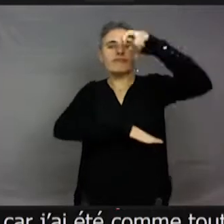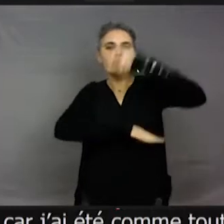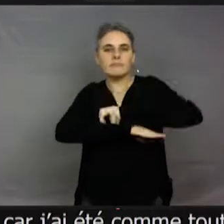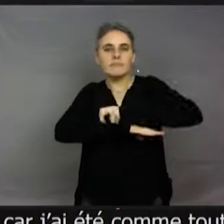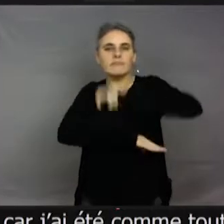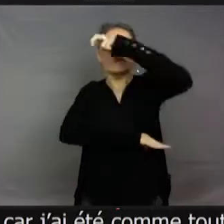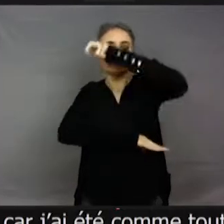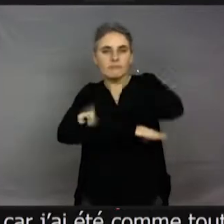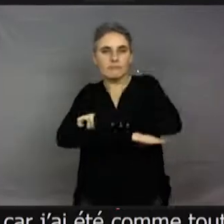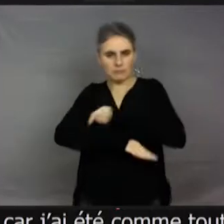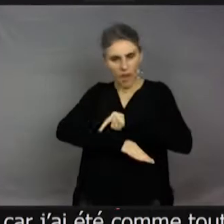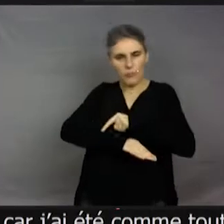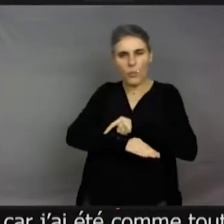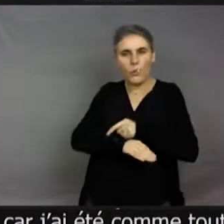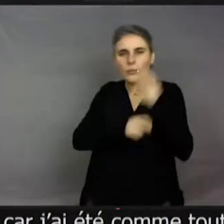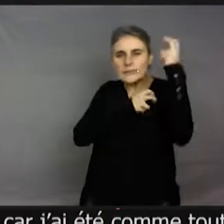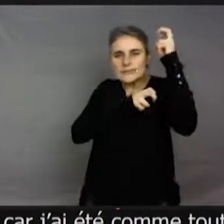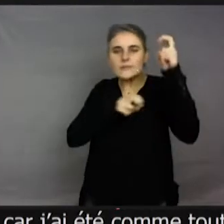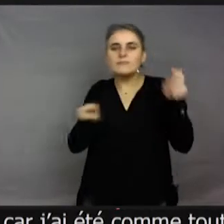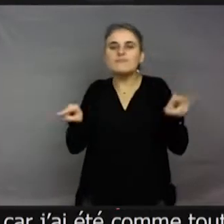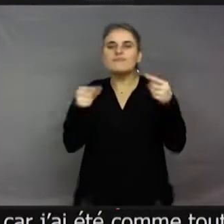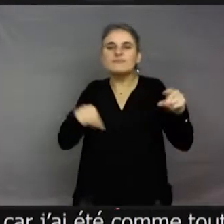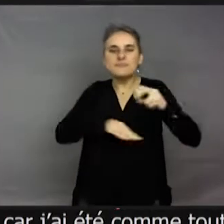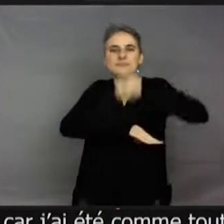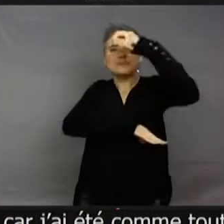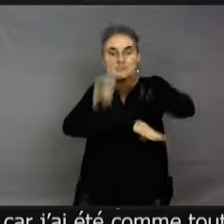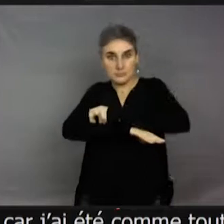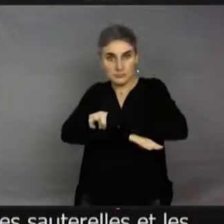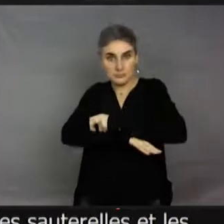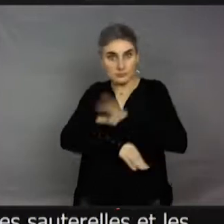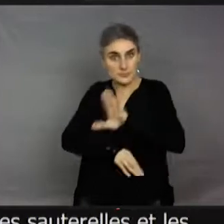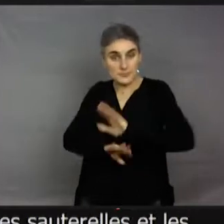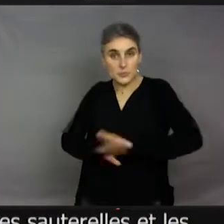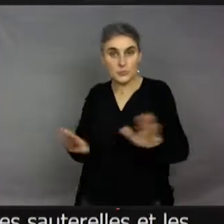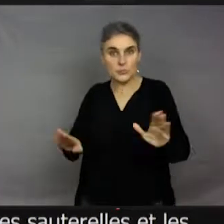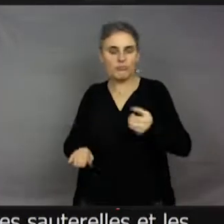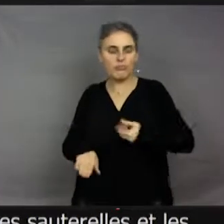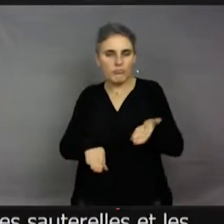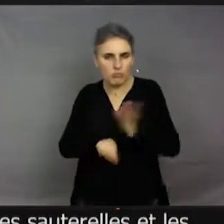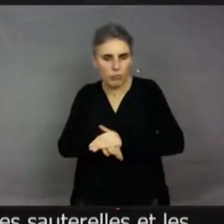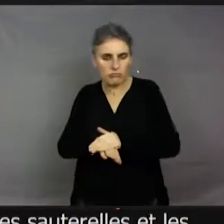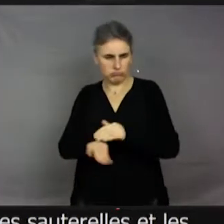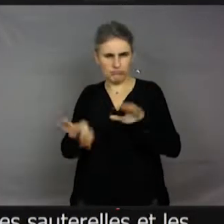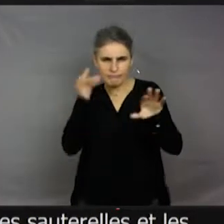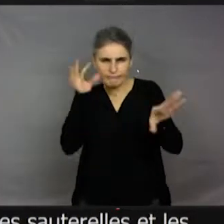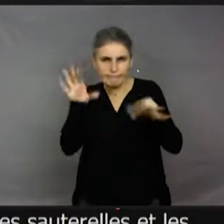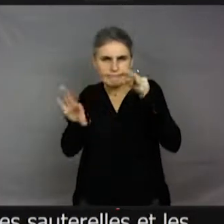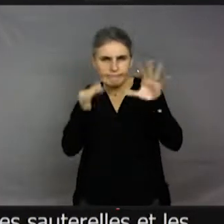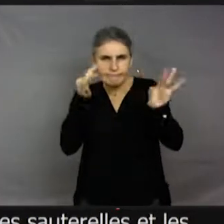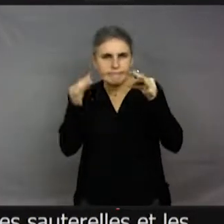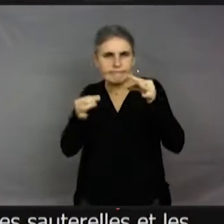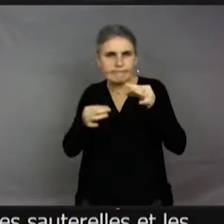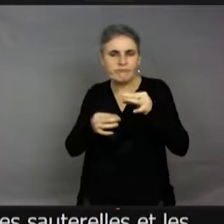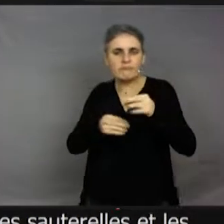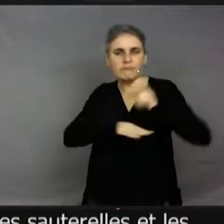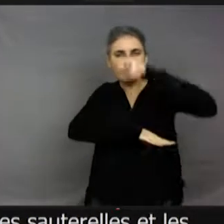vu tout à l'heure avec la sauterelle de Farin. Et du coup, j'ai appris petit à petit que les grillons ne chantaient pas pour nous, mais pour